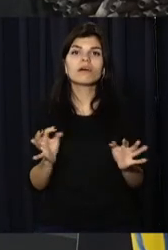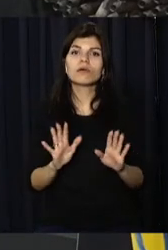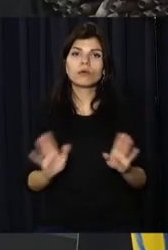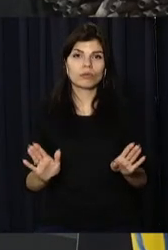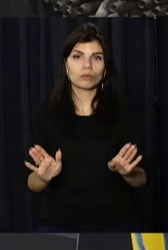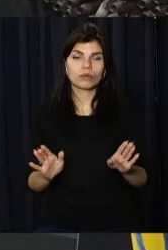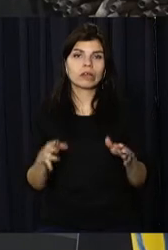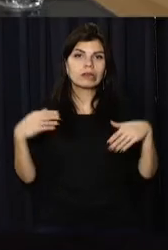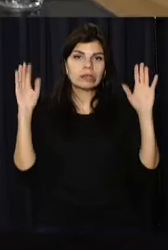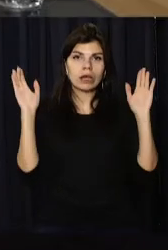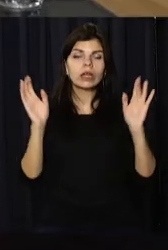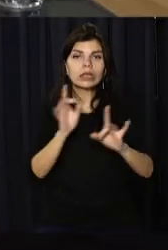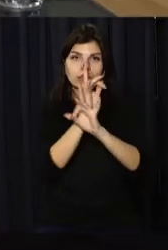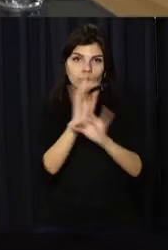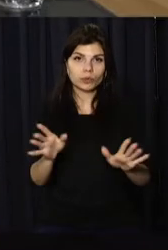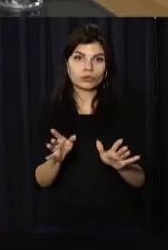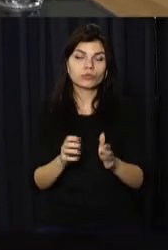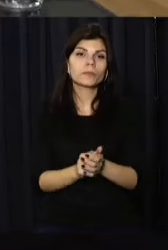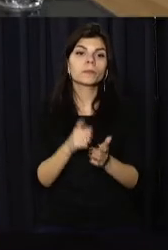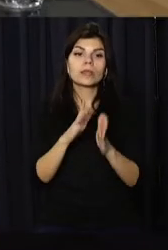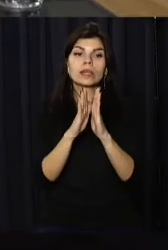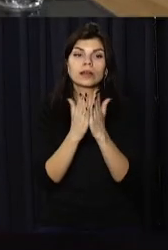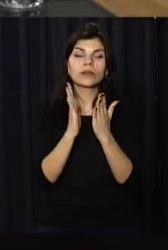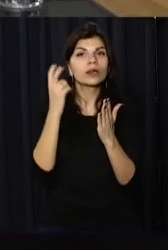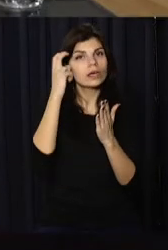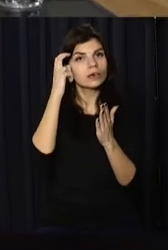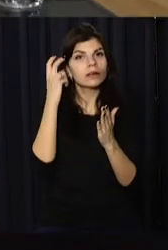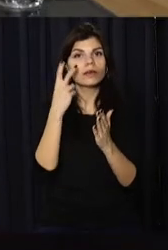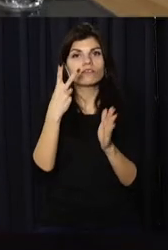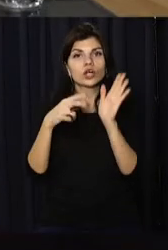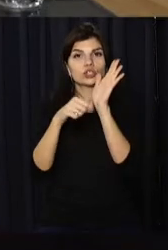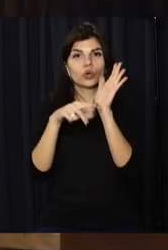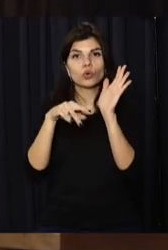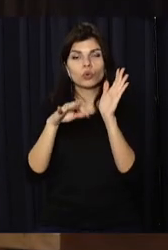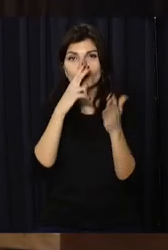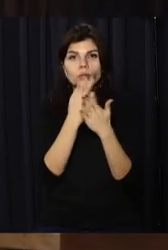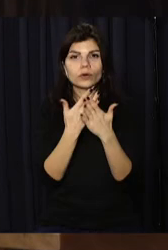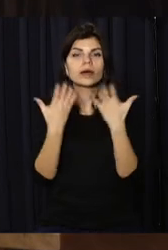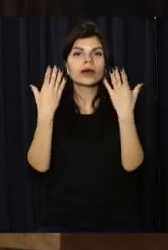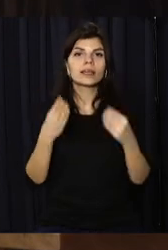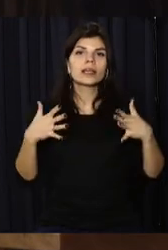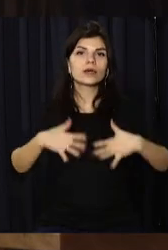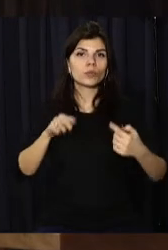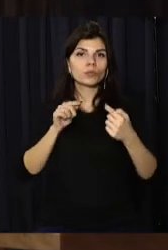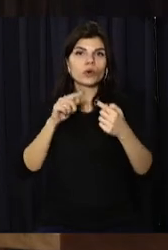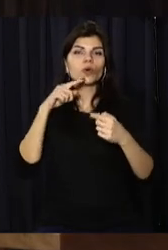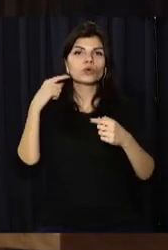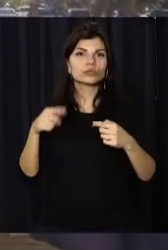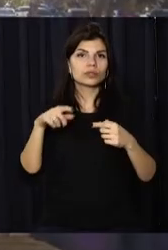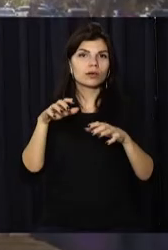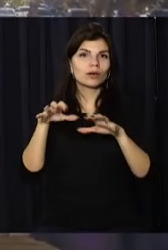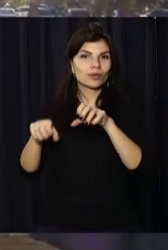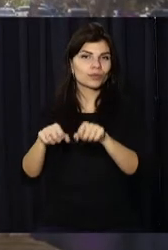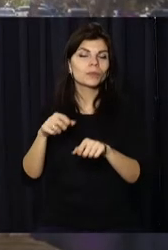не здамось». Велику презентацію книги планують у Києві 26 лютого, у день кримського спротиву російської окупації.